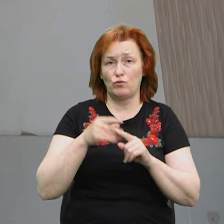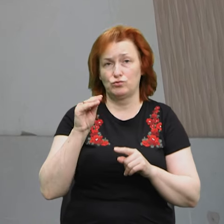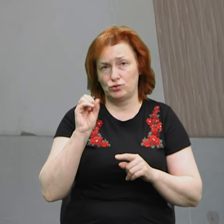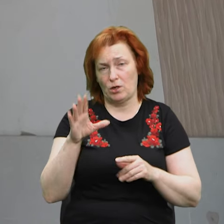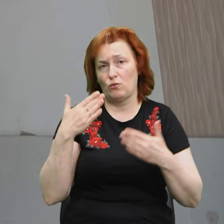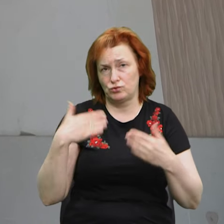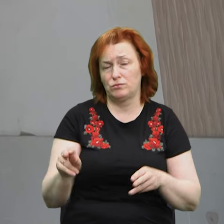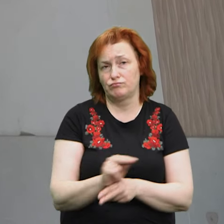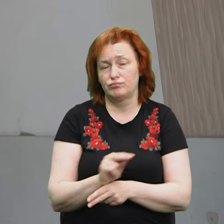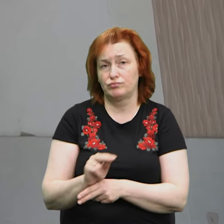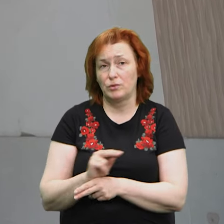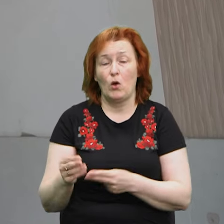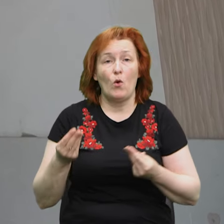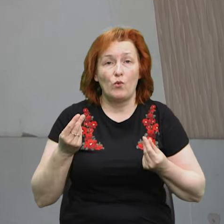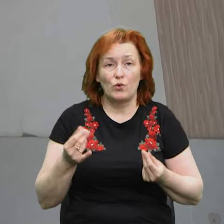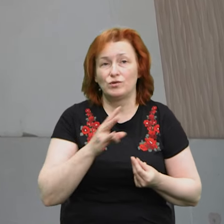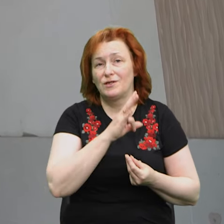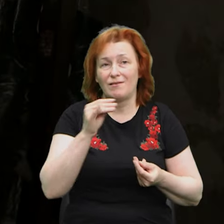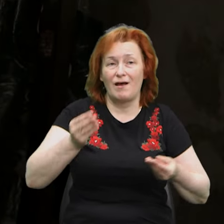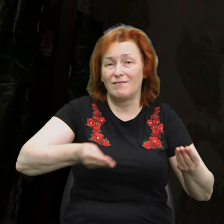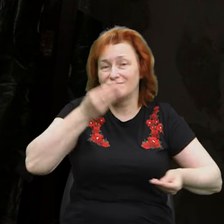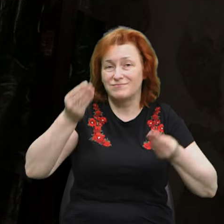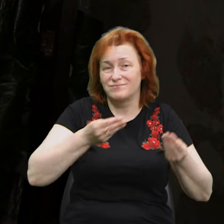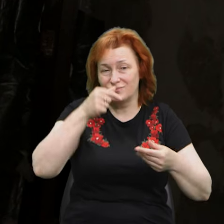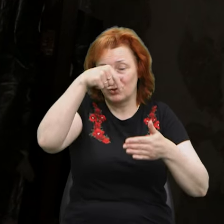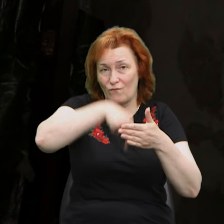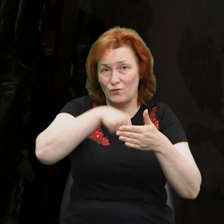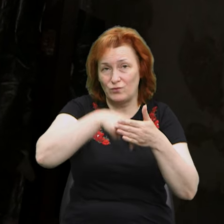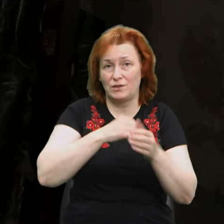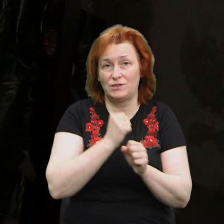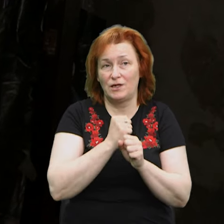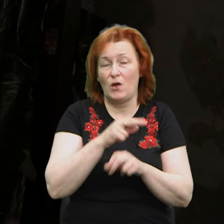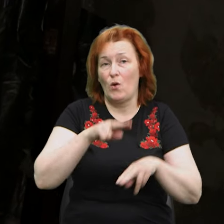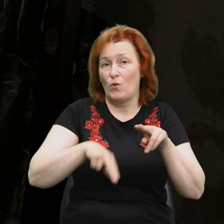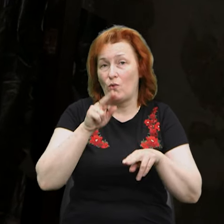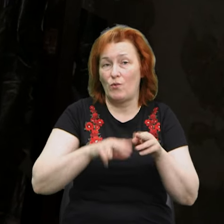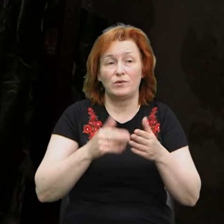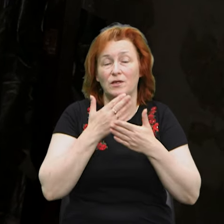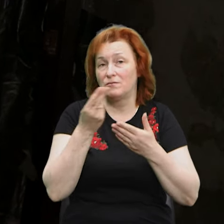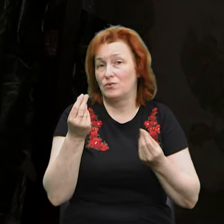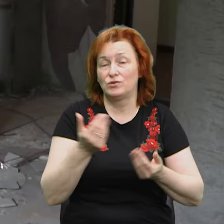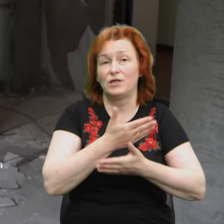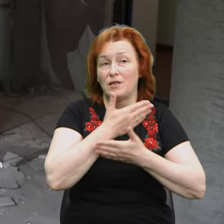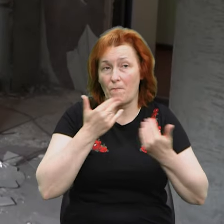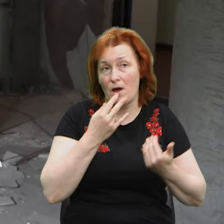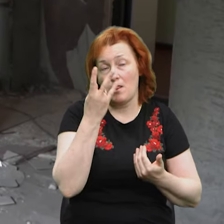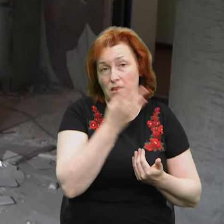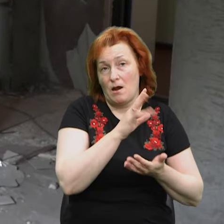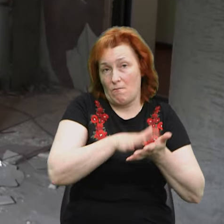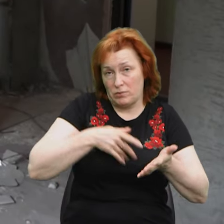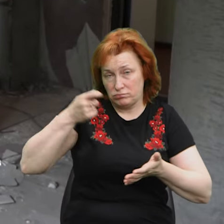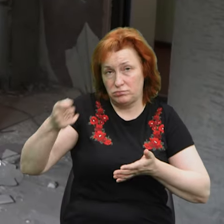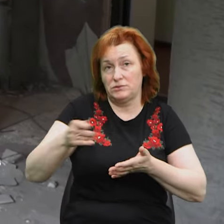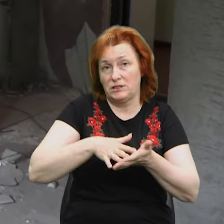Грошей на косметичні ремонти квартир нема. Щоб робити внутрішні роботи у квартирах, людям слід подавати документи на державну